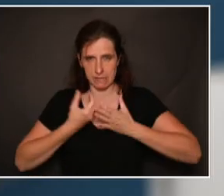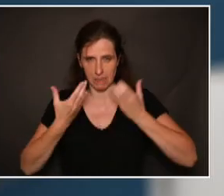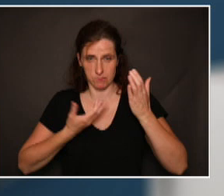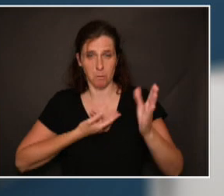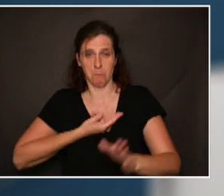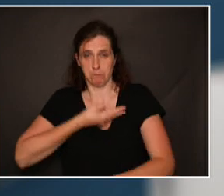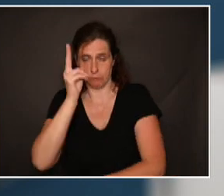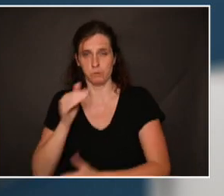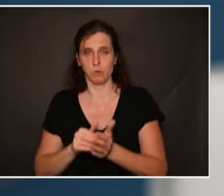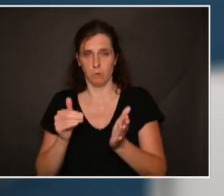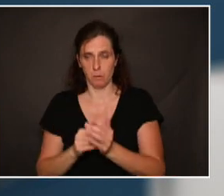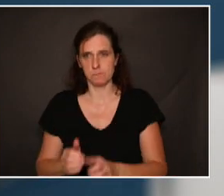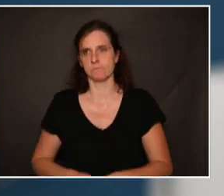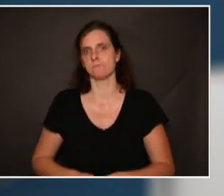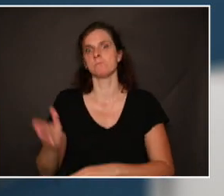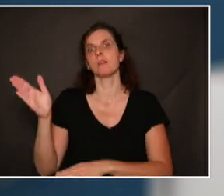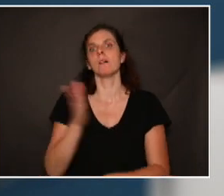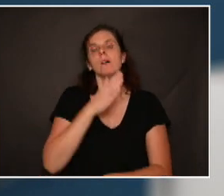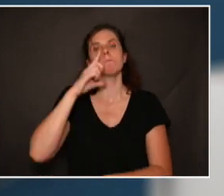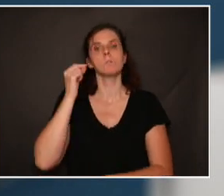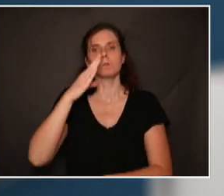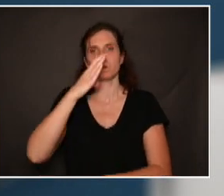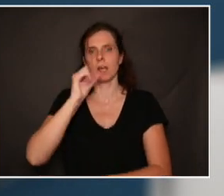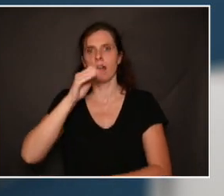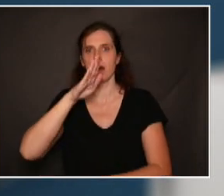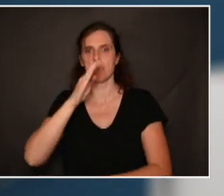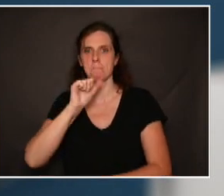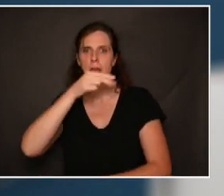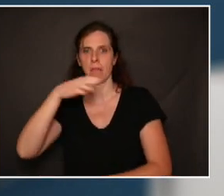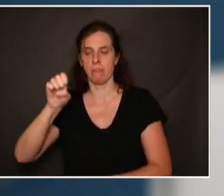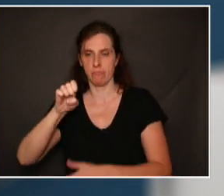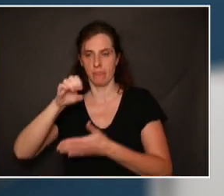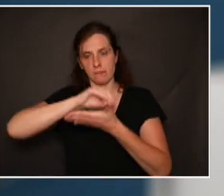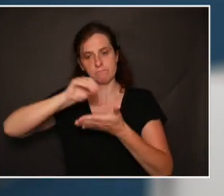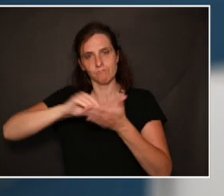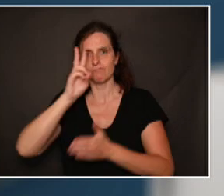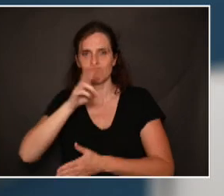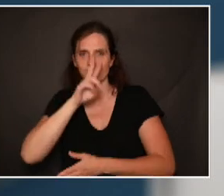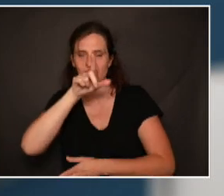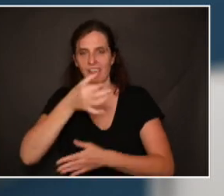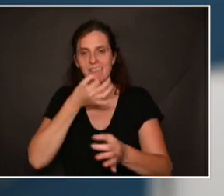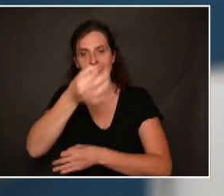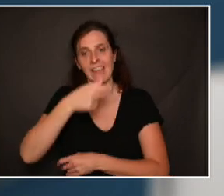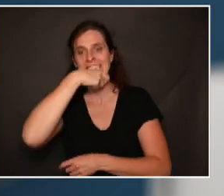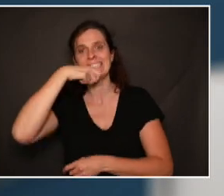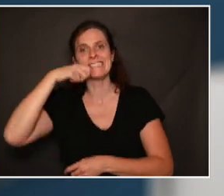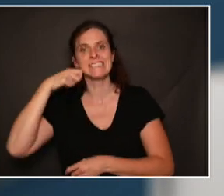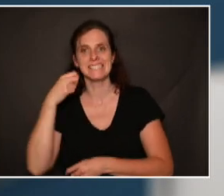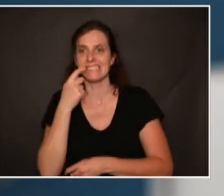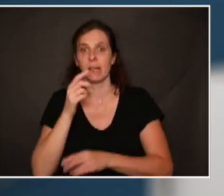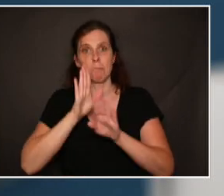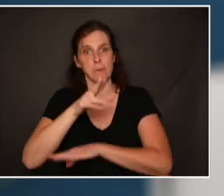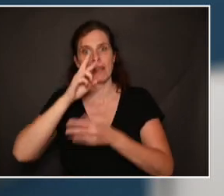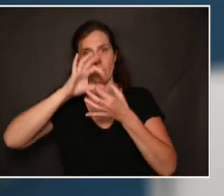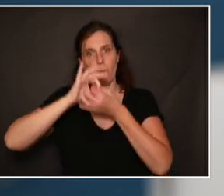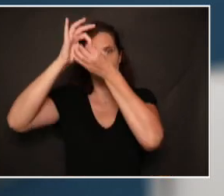» François Cavann, écrivain humoristique, qualifie l'hygiène dentaire de « religion ».